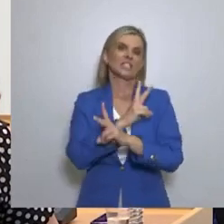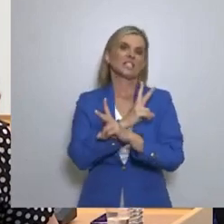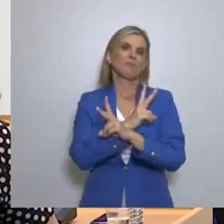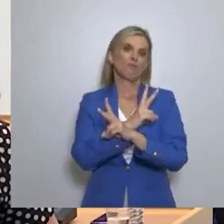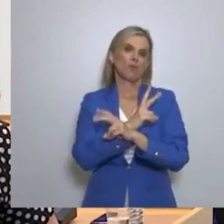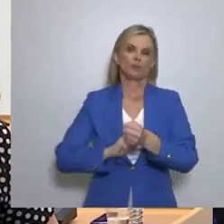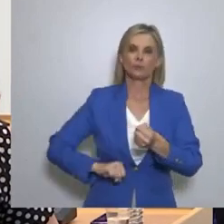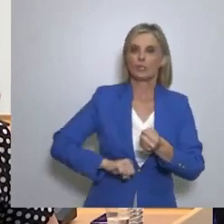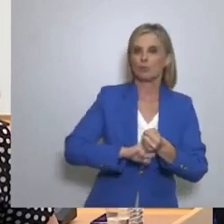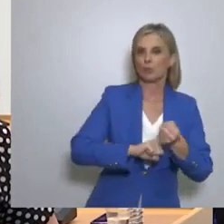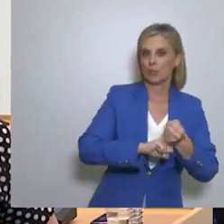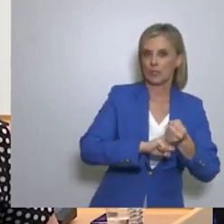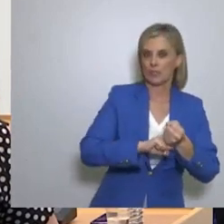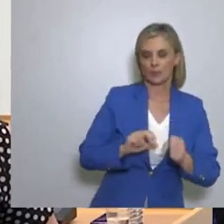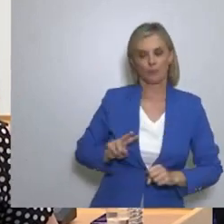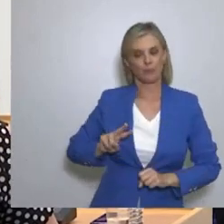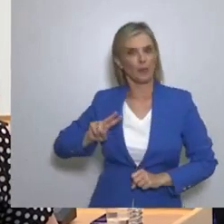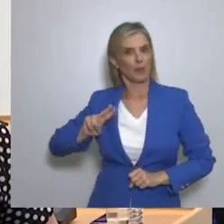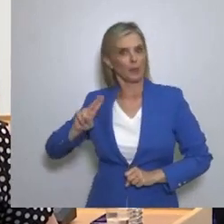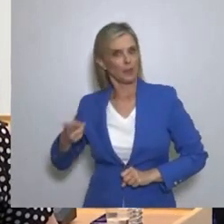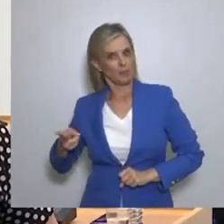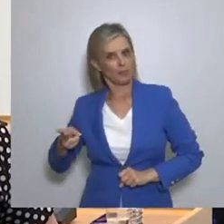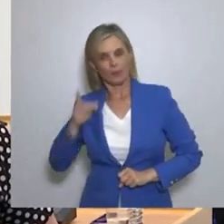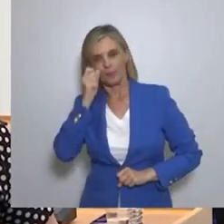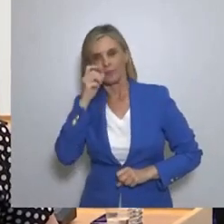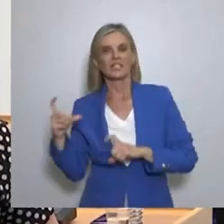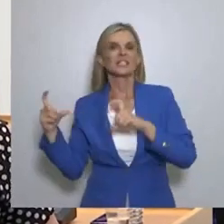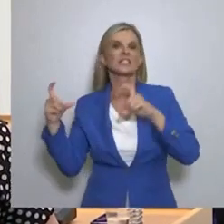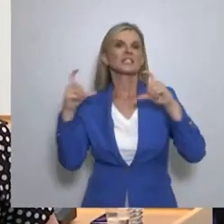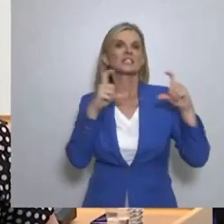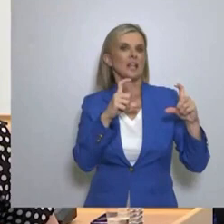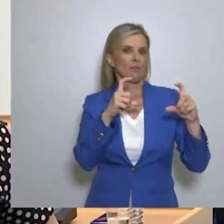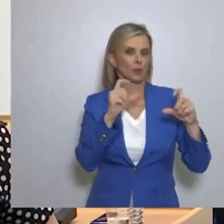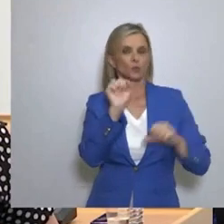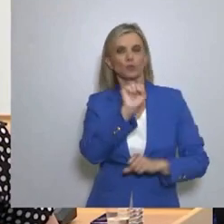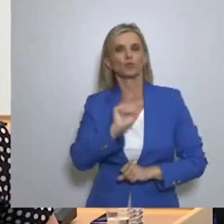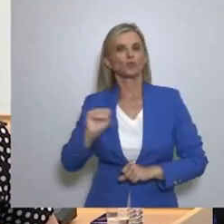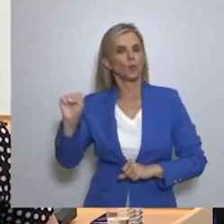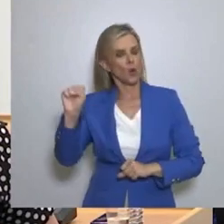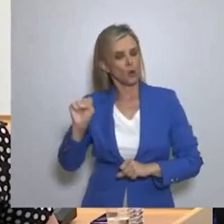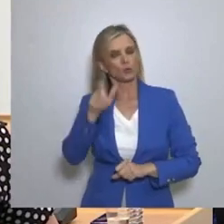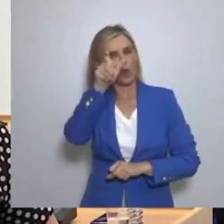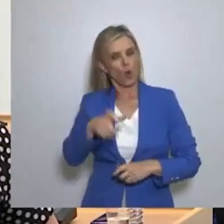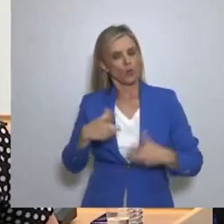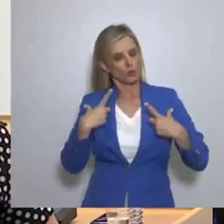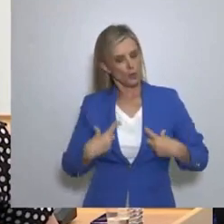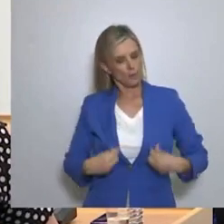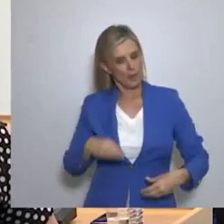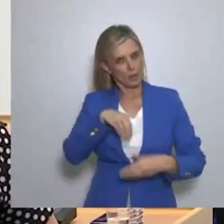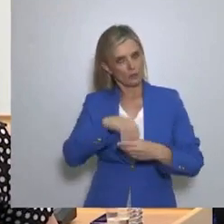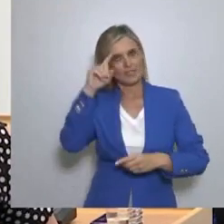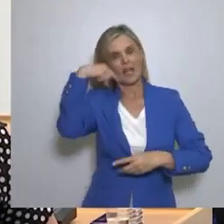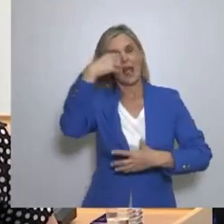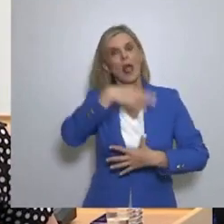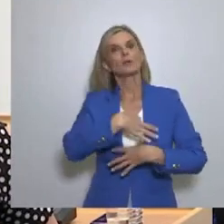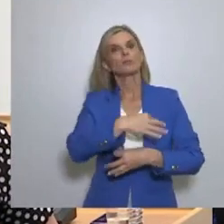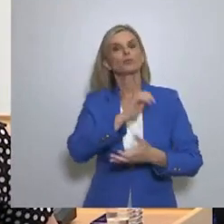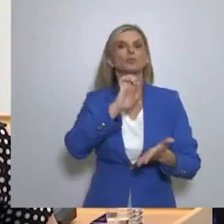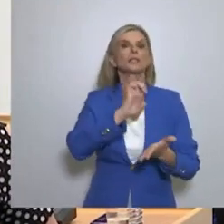Υπότιτλοι AUTHORWAVE κύριος Στέφανος Σουφλερός, σύμβουλος εκπρόσωπος τύπου,